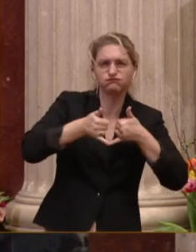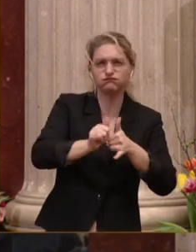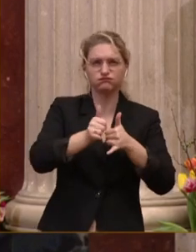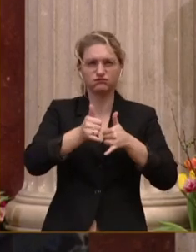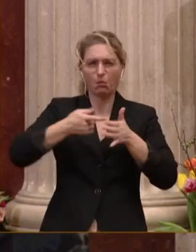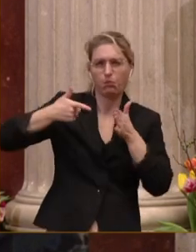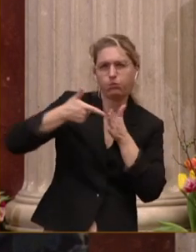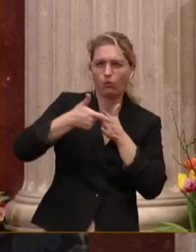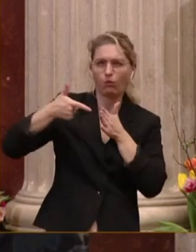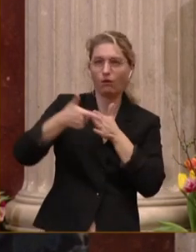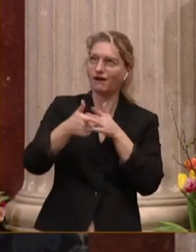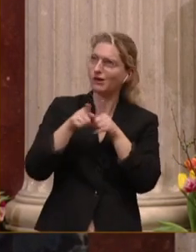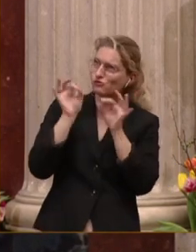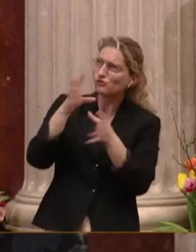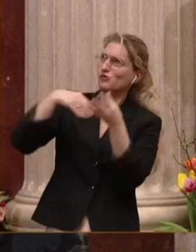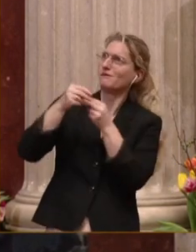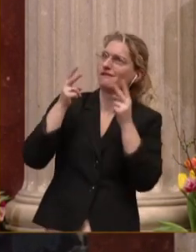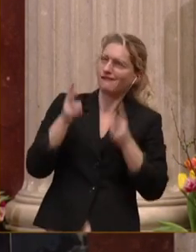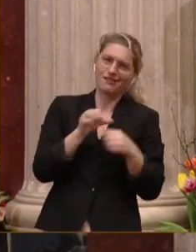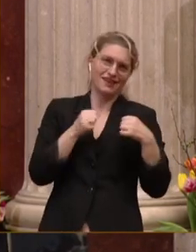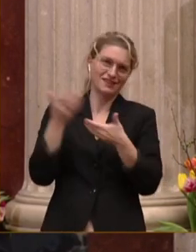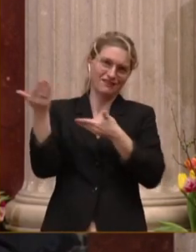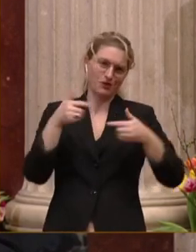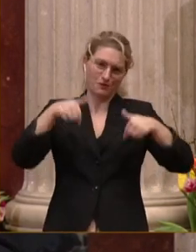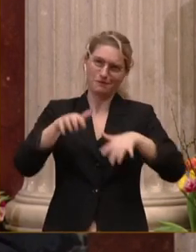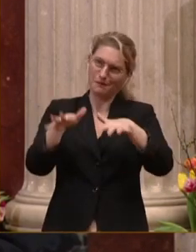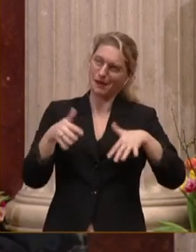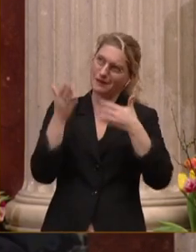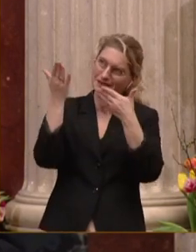Lötkolben auch noch gut umgehen können. Herzlich willkommen auch hier im Parlament.